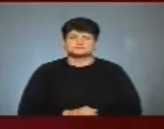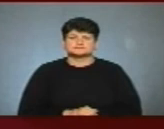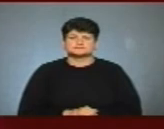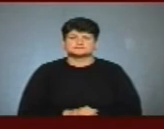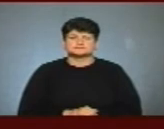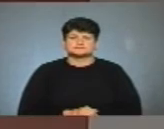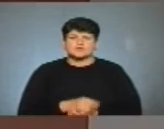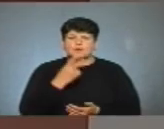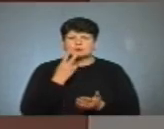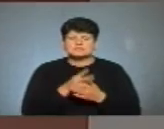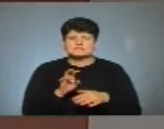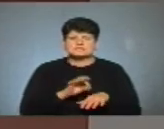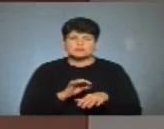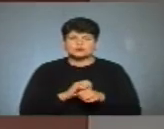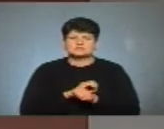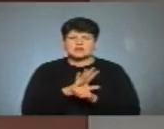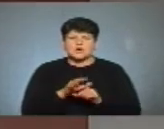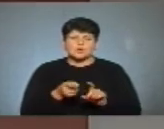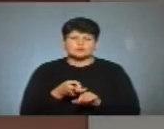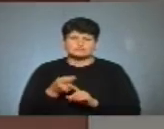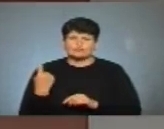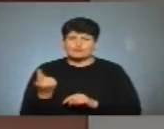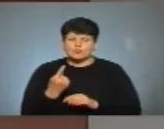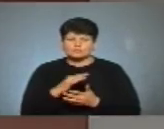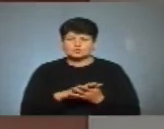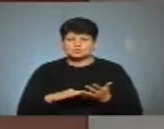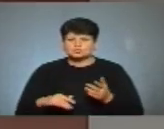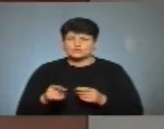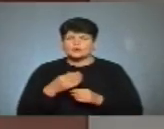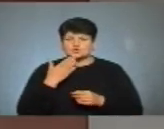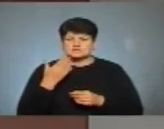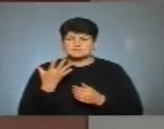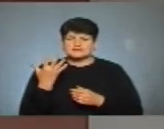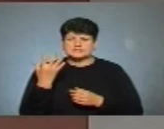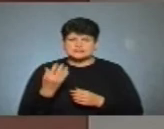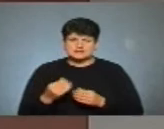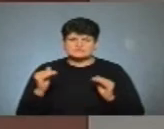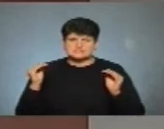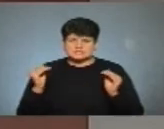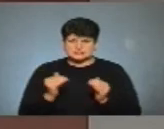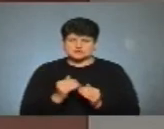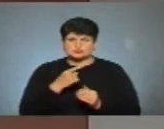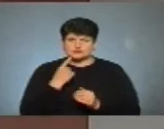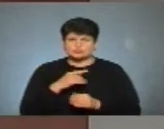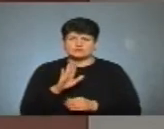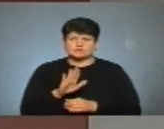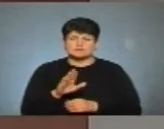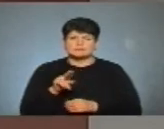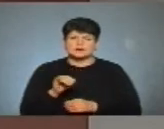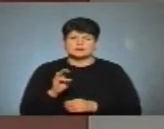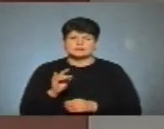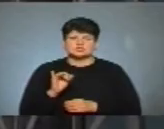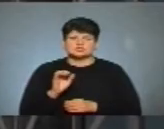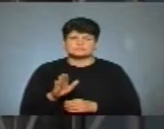Показники захворюваності на коронавірус в області впродовж останніх п'яти днів знижуються, каже Володимир Паничев.